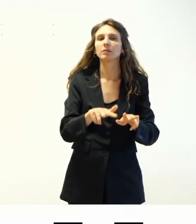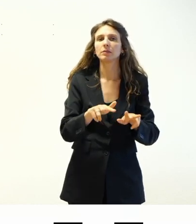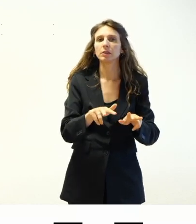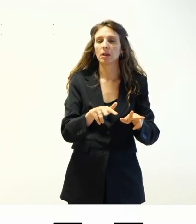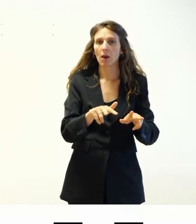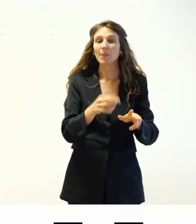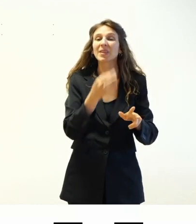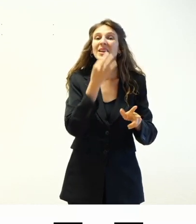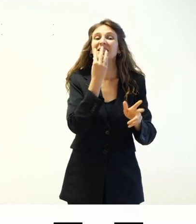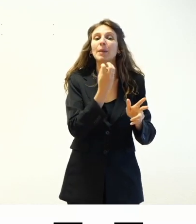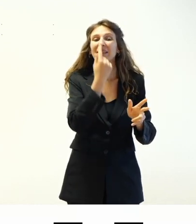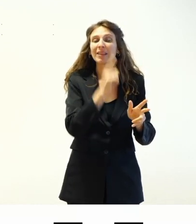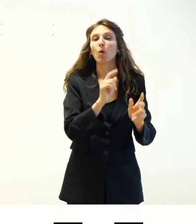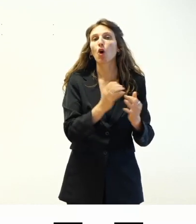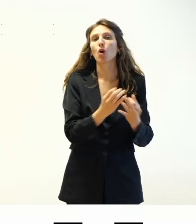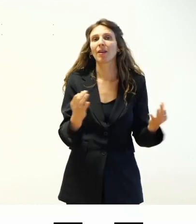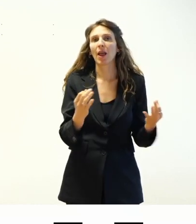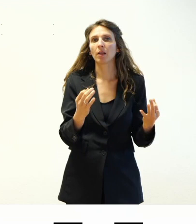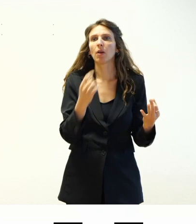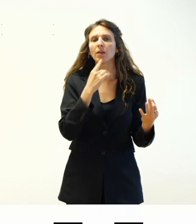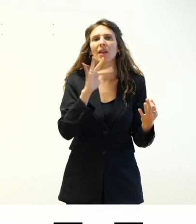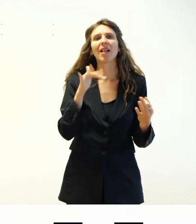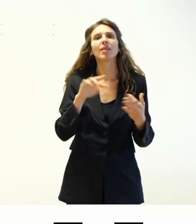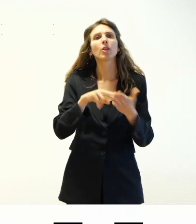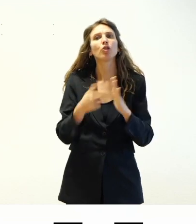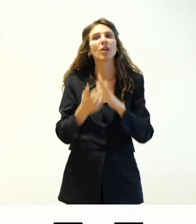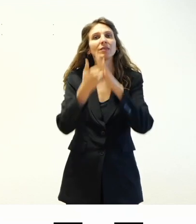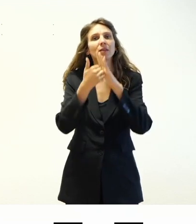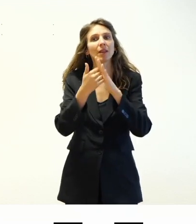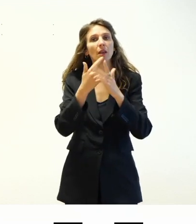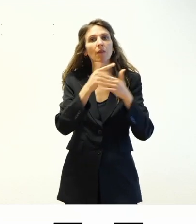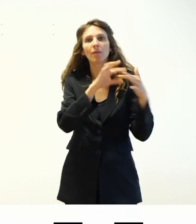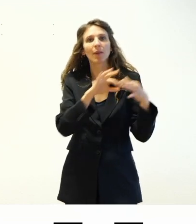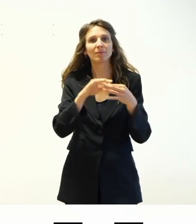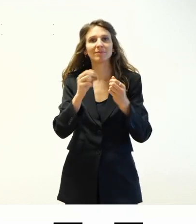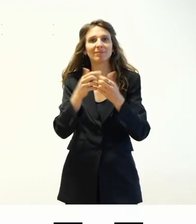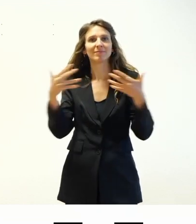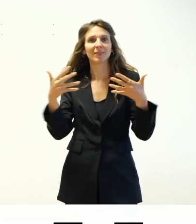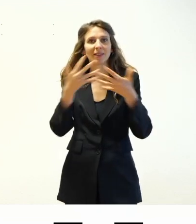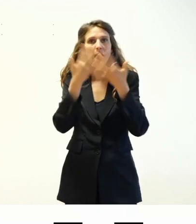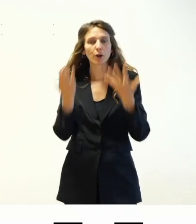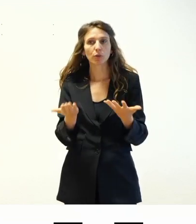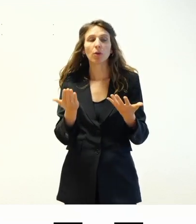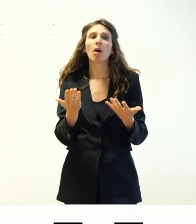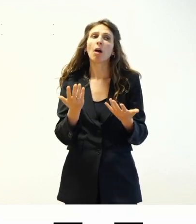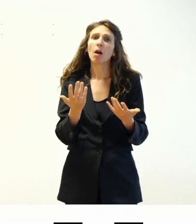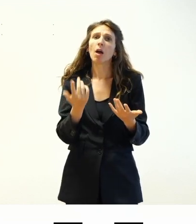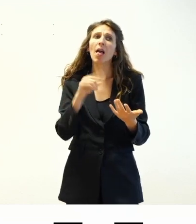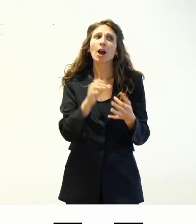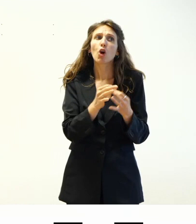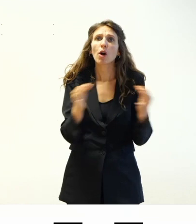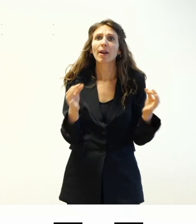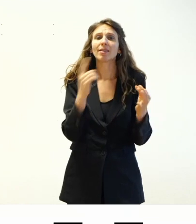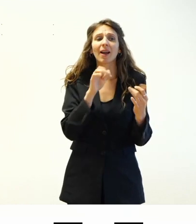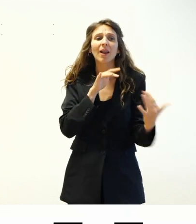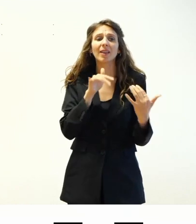screen reader o alle altre tecnologie assistive e che e che sia corretta l'interazione da